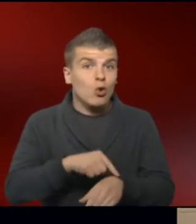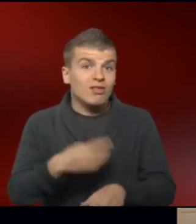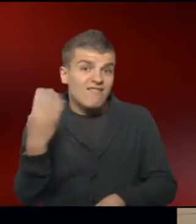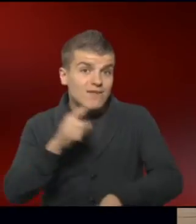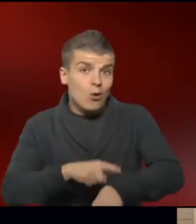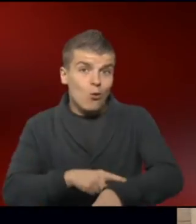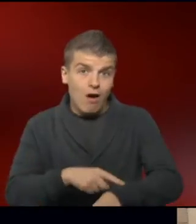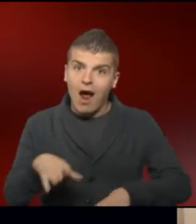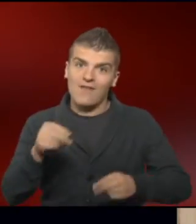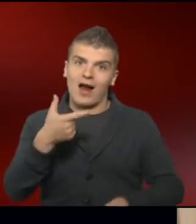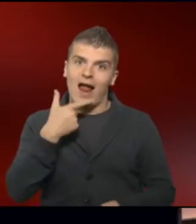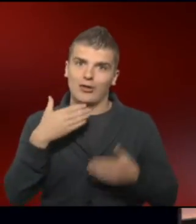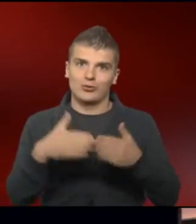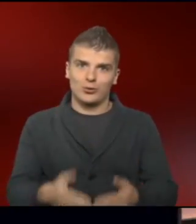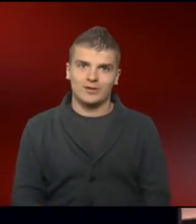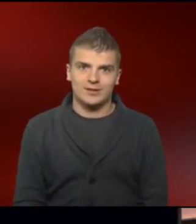Englischkurs.